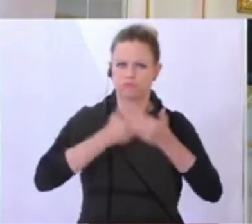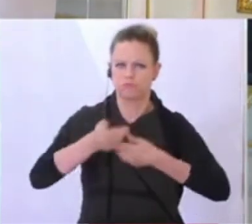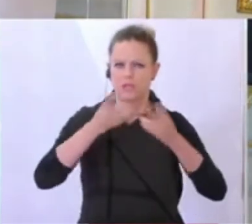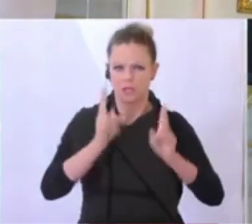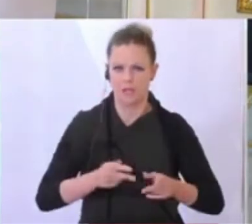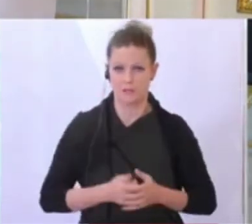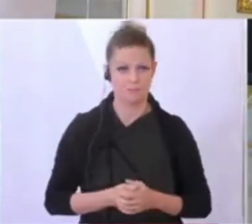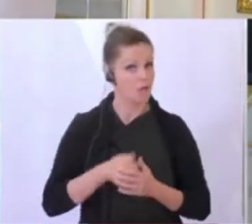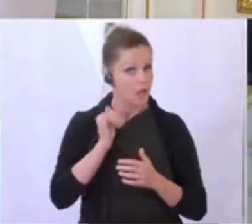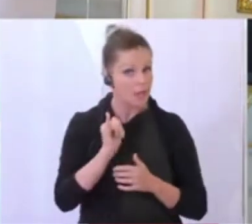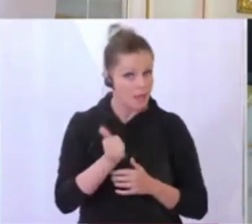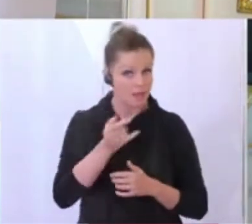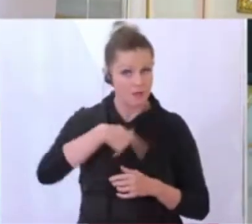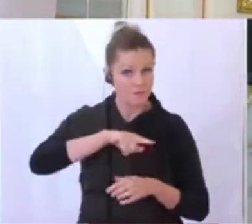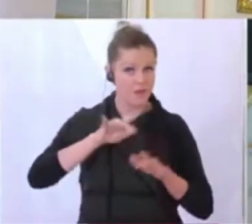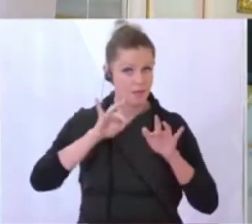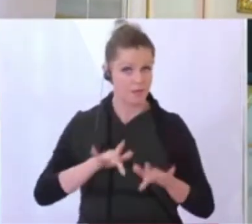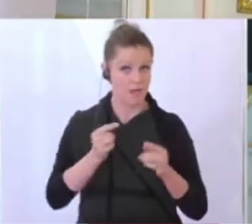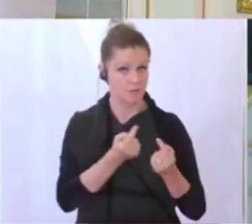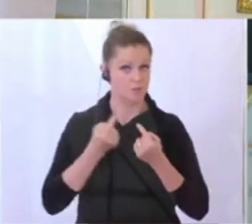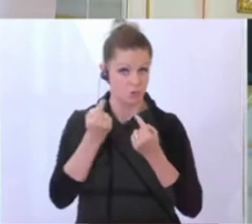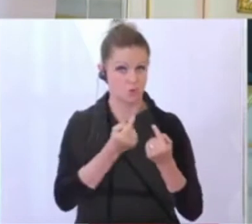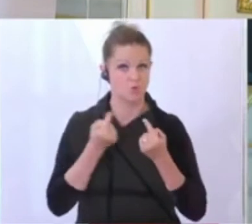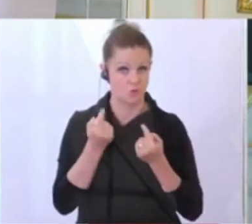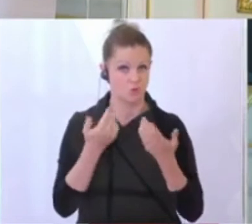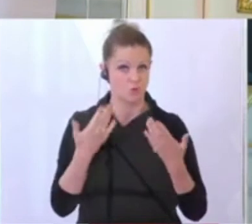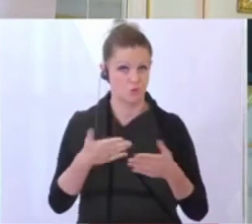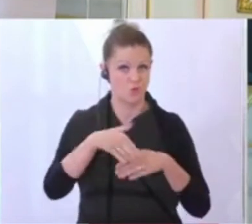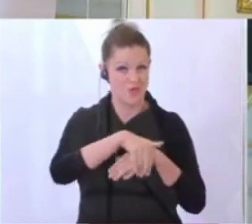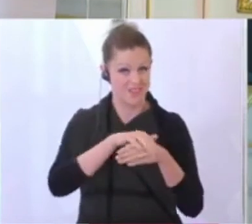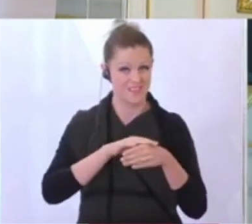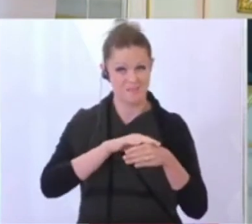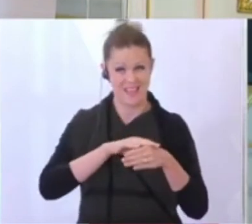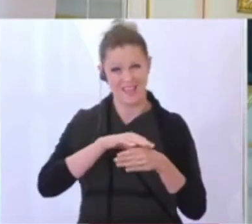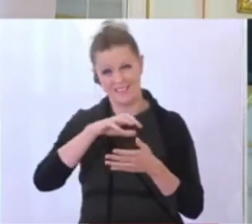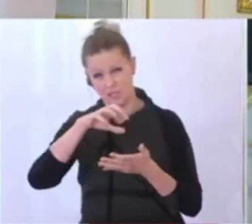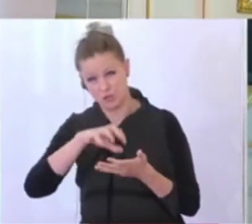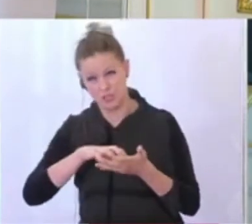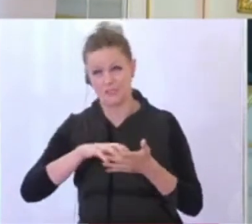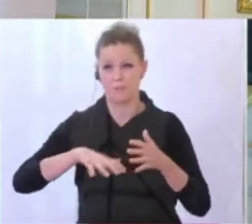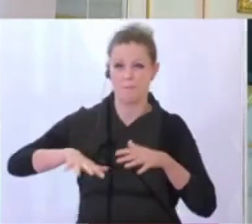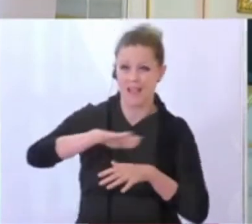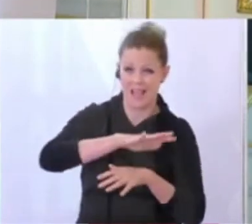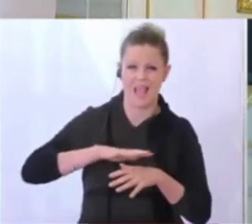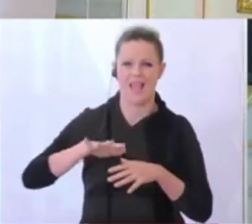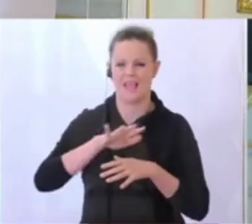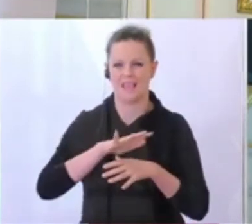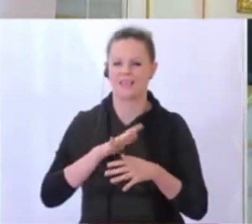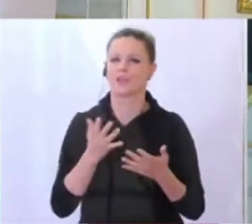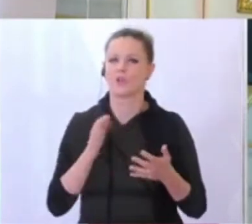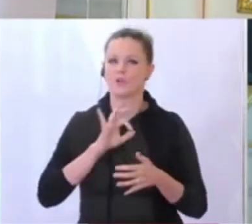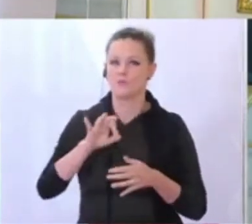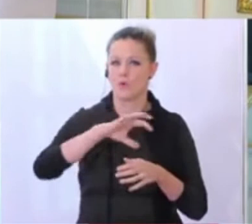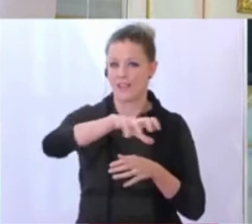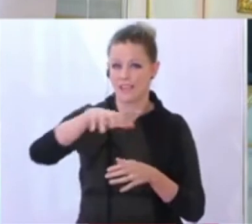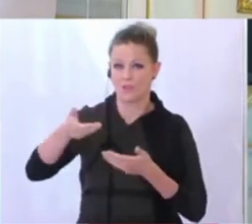haben diese Situation, die wir jetzt in den kommunalen Investitionen für die regionale